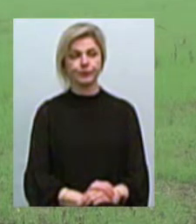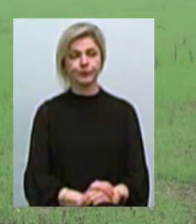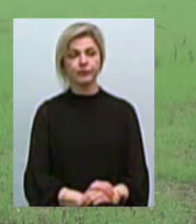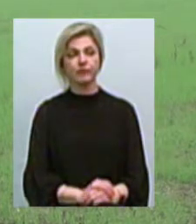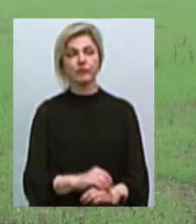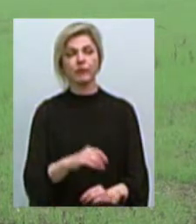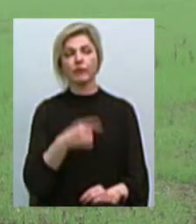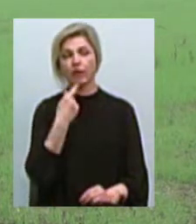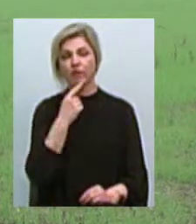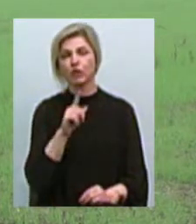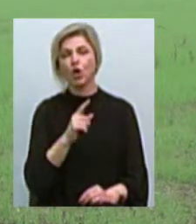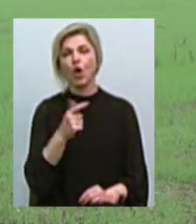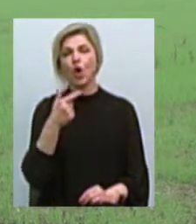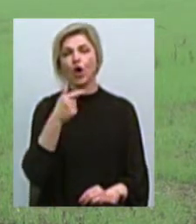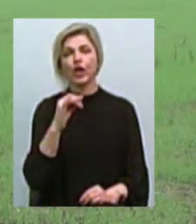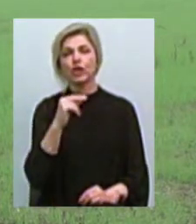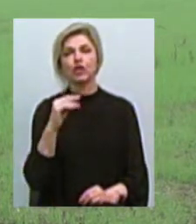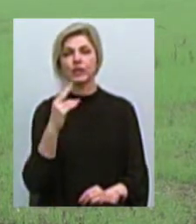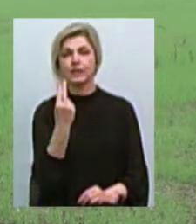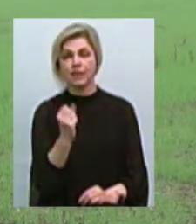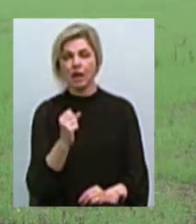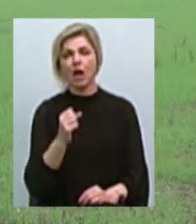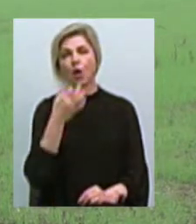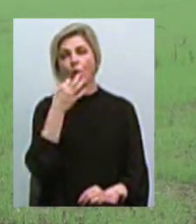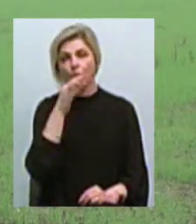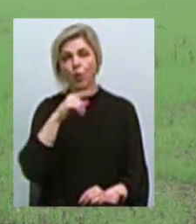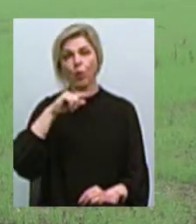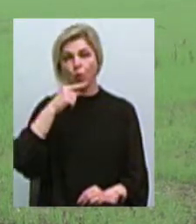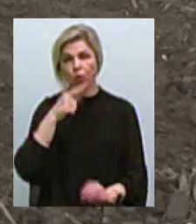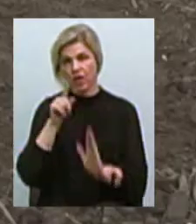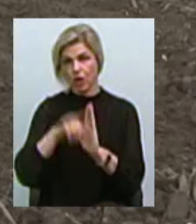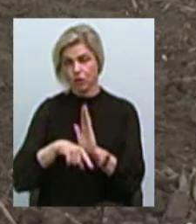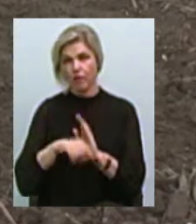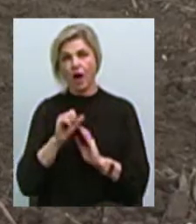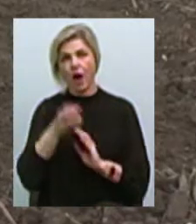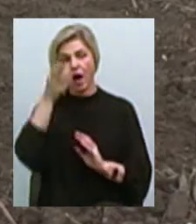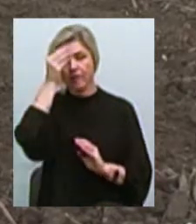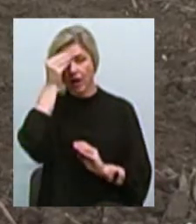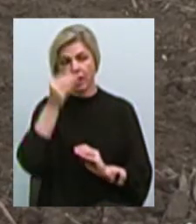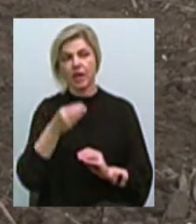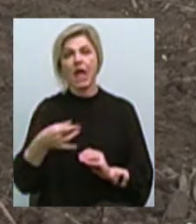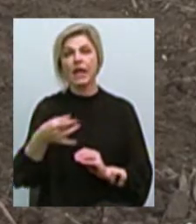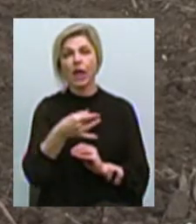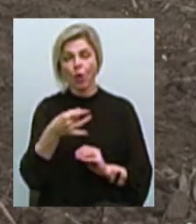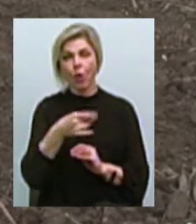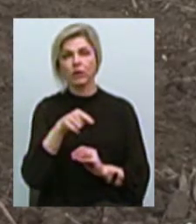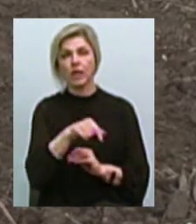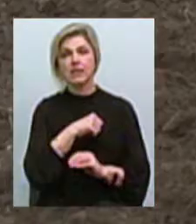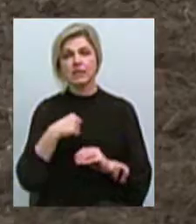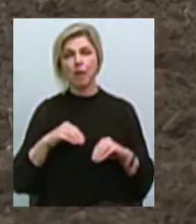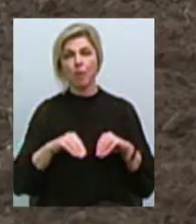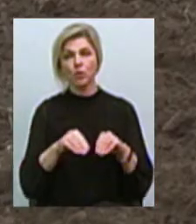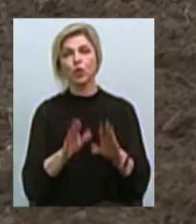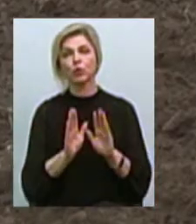культурами називає гірчицю, сою, кукурудзу, соняшних та горох. Але, враховуючи послушавість регіону, сам він посіяв тільки